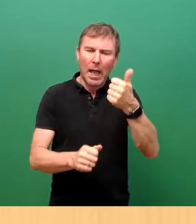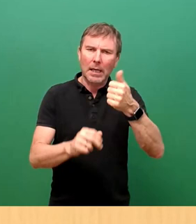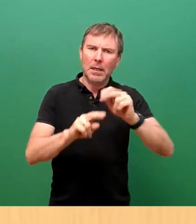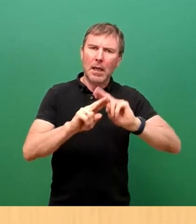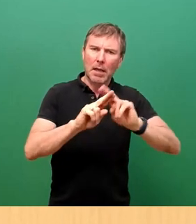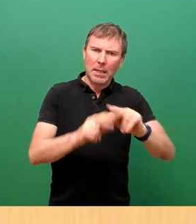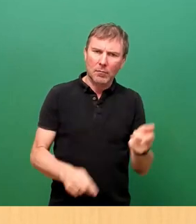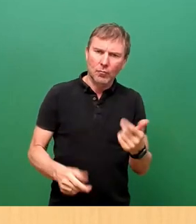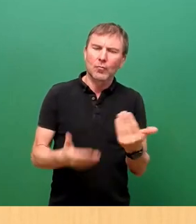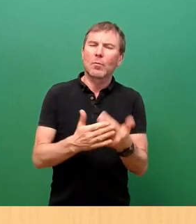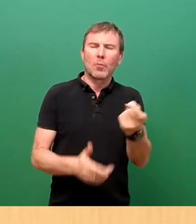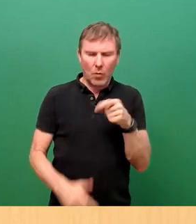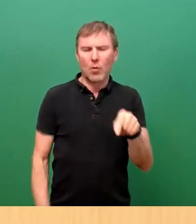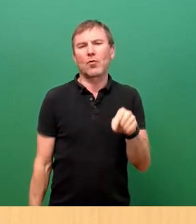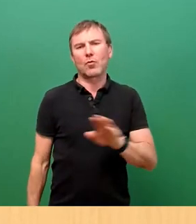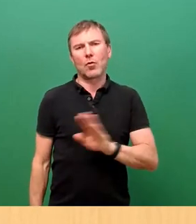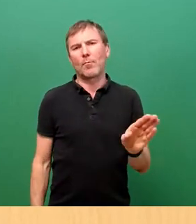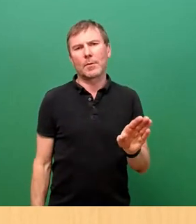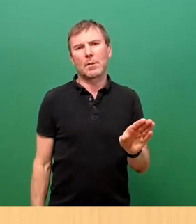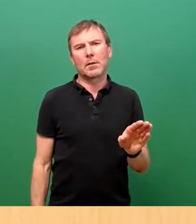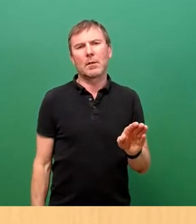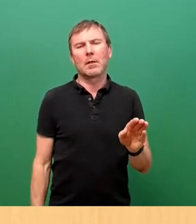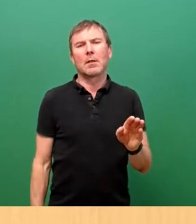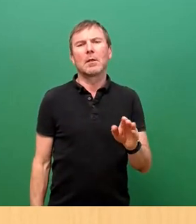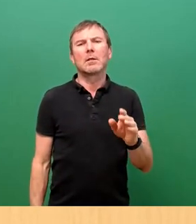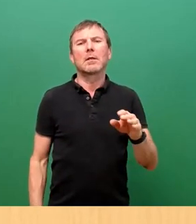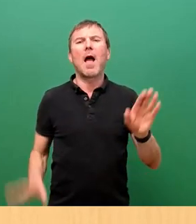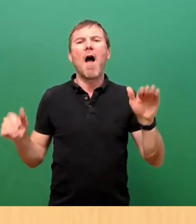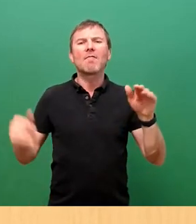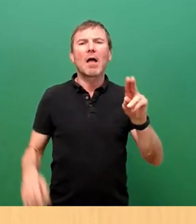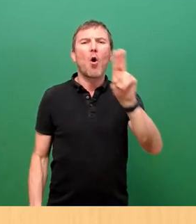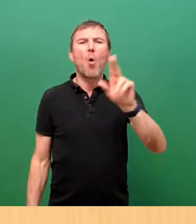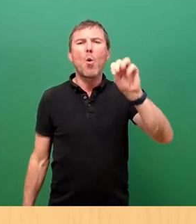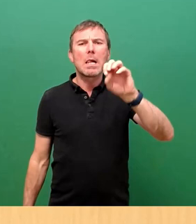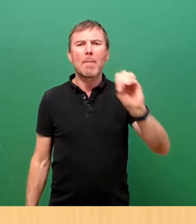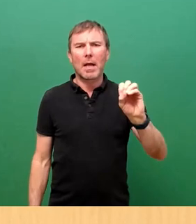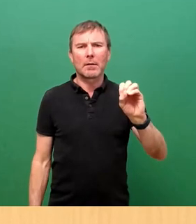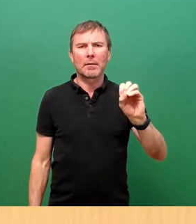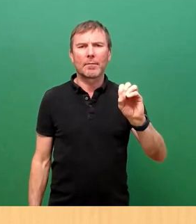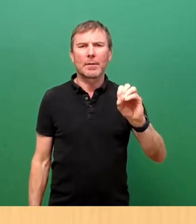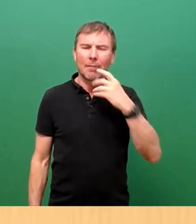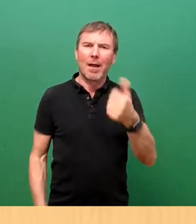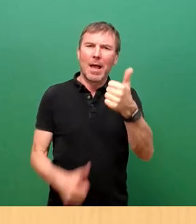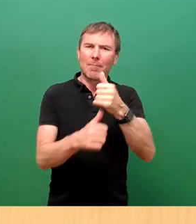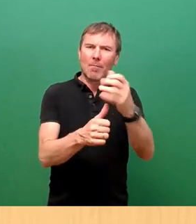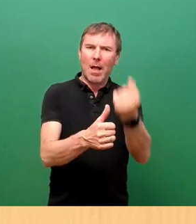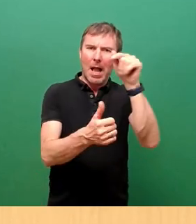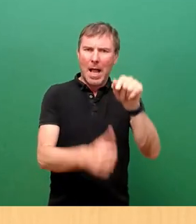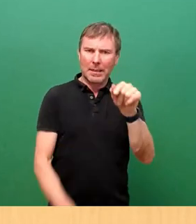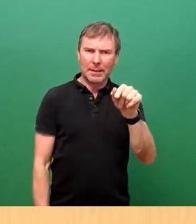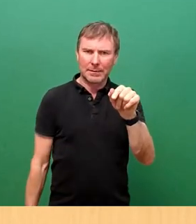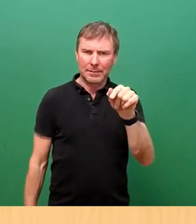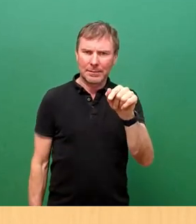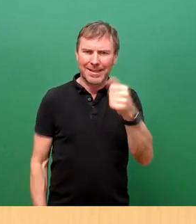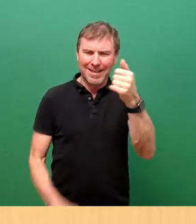ich nennen, die wird es geben, weil man die berühmte Flatter-Ulme erhalten will. Das ist bekanntlich der Baum